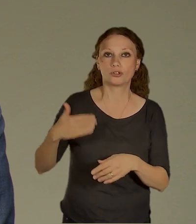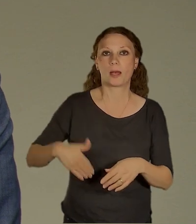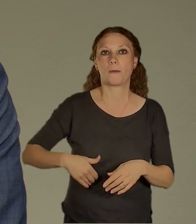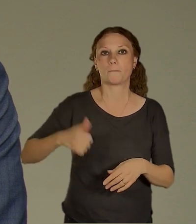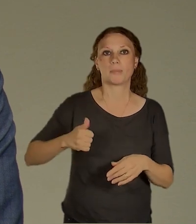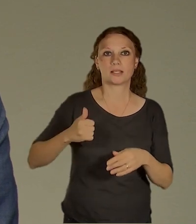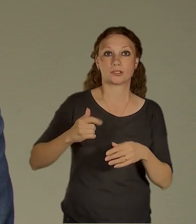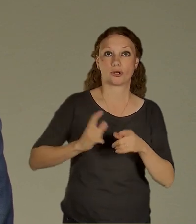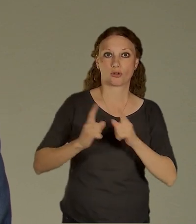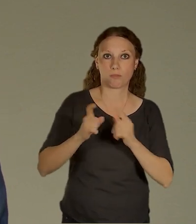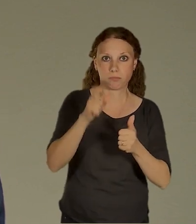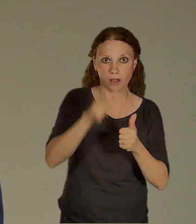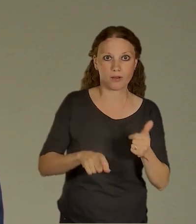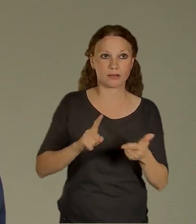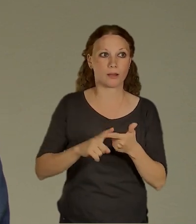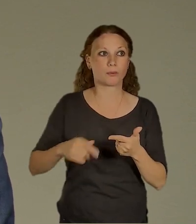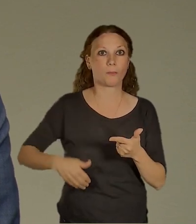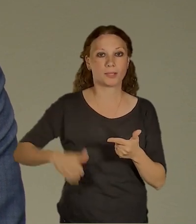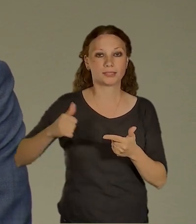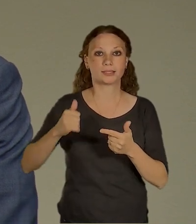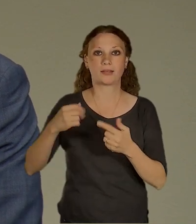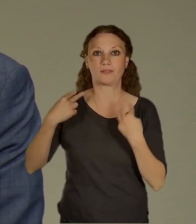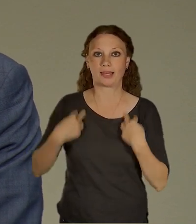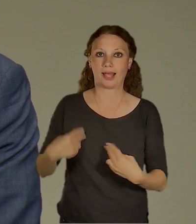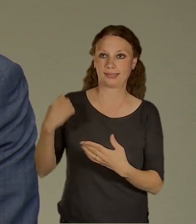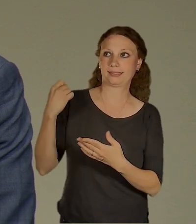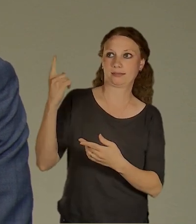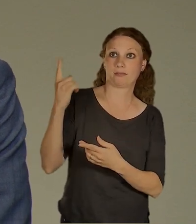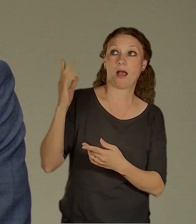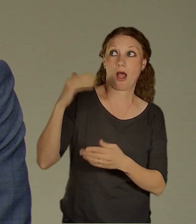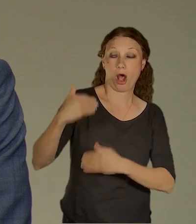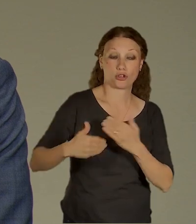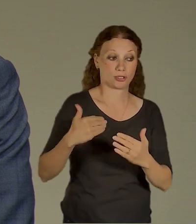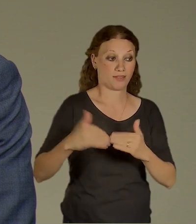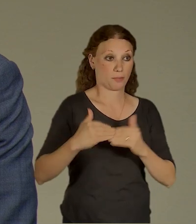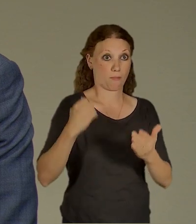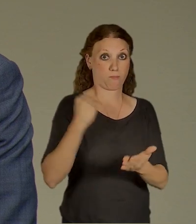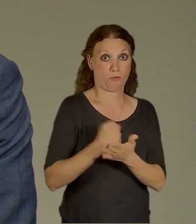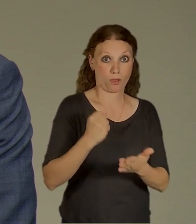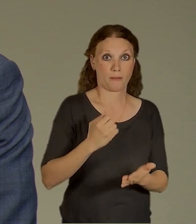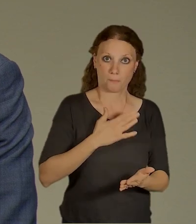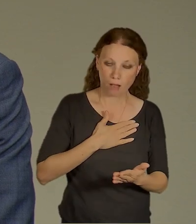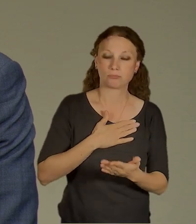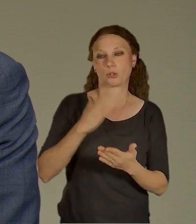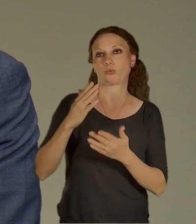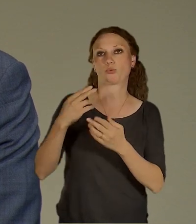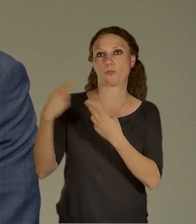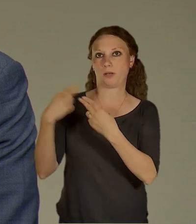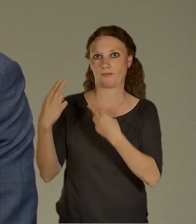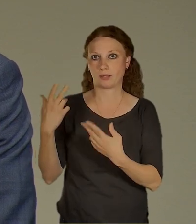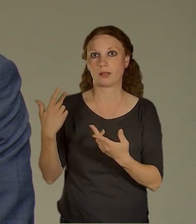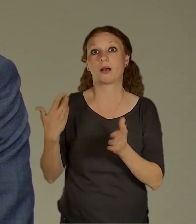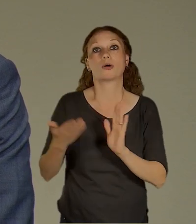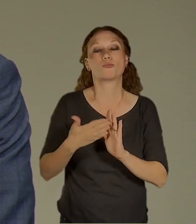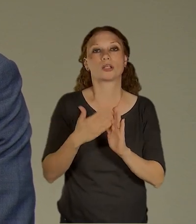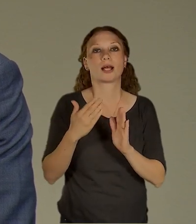financí, který tam bude v době, kdy budeme mít stavební povolení na tyhle věci, což například u toho městského okruhu